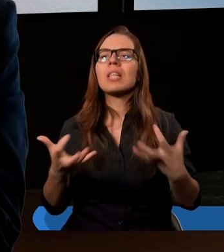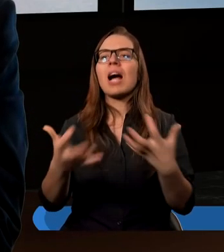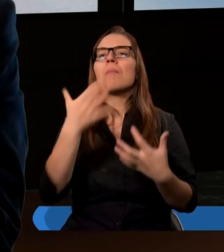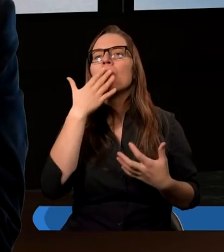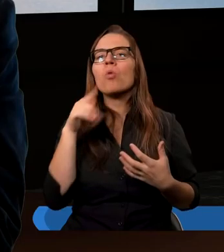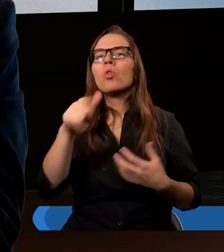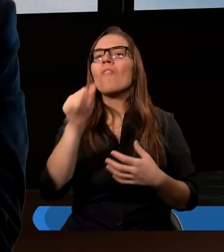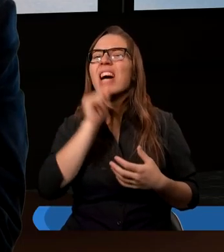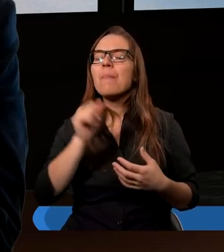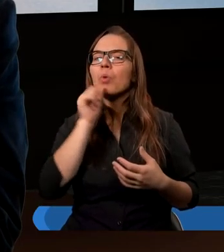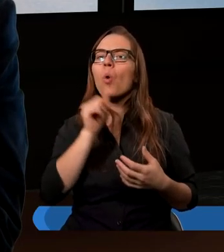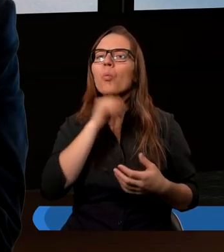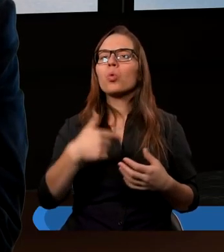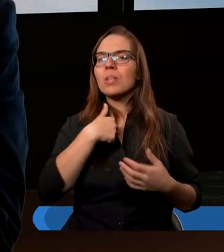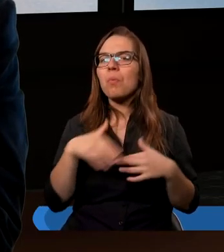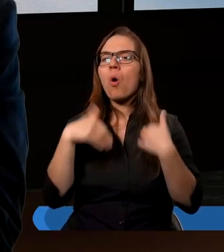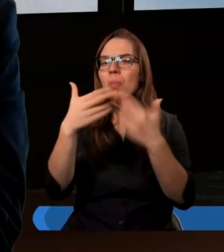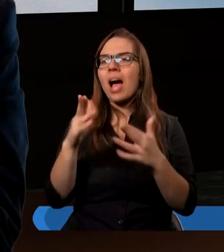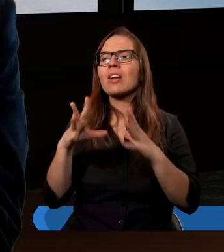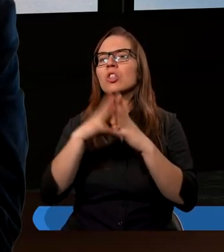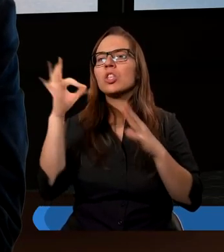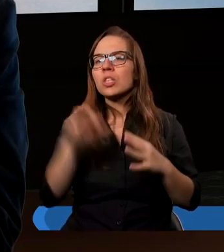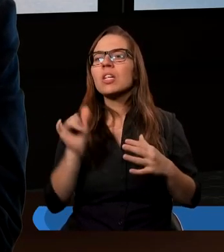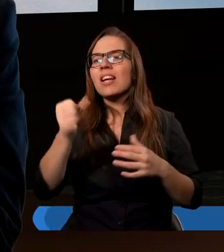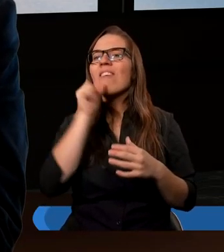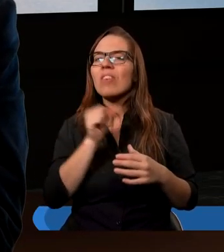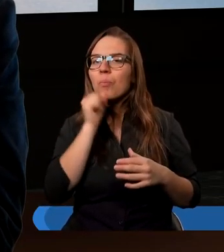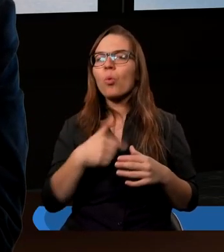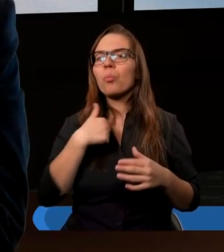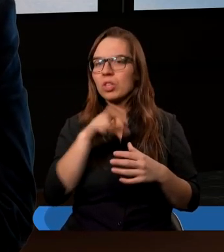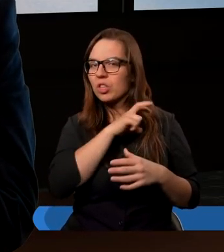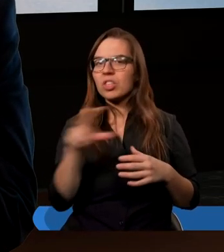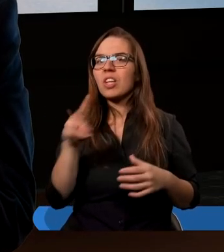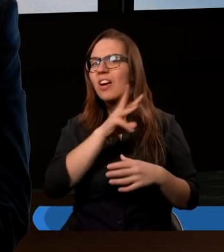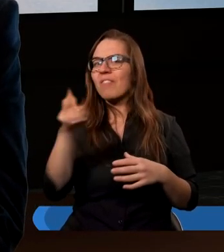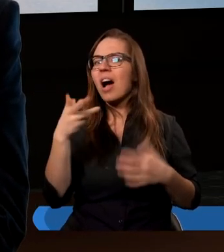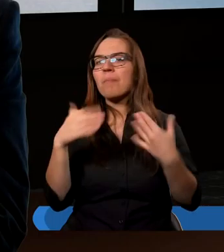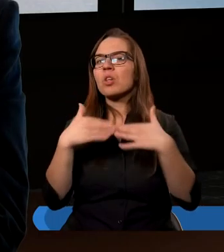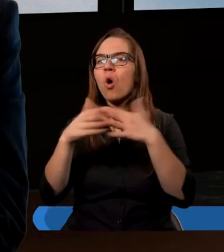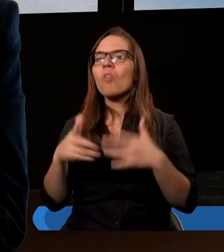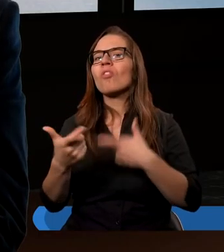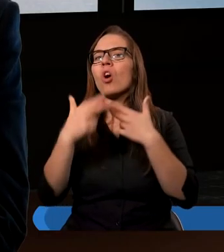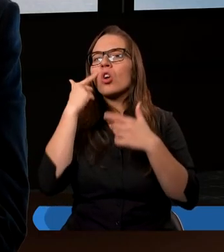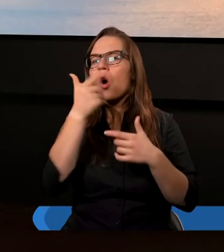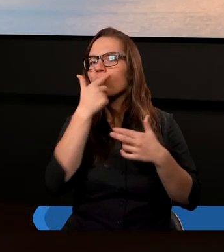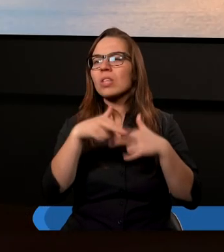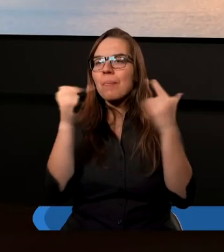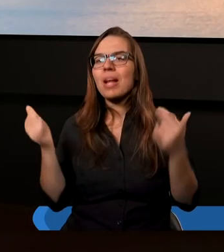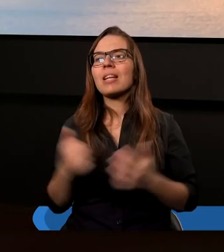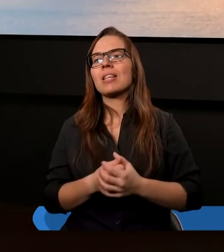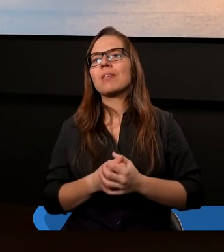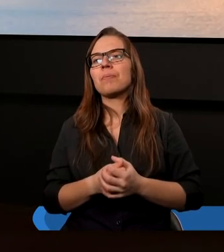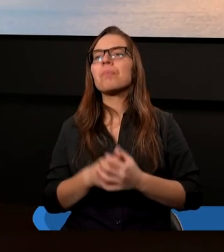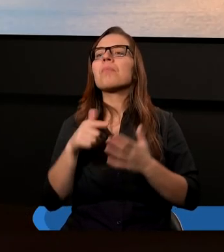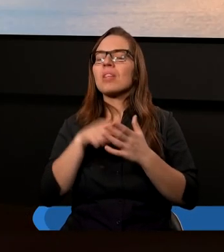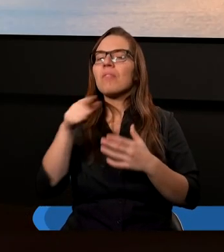wypróbujcie mnie, oddajcie dziesięcinę i wypróbujcie Wam, czy Wam nie otworzę upustów niebieskich. Natomiast